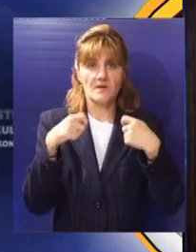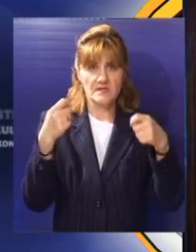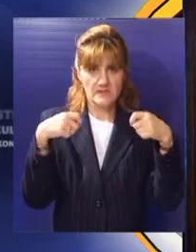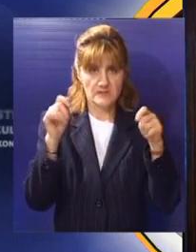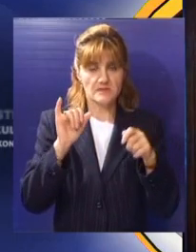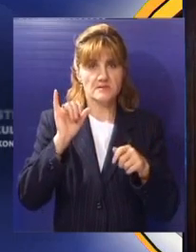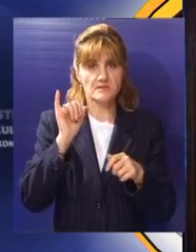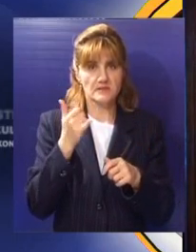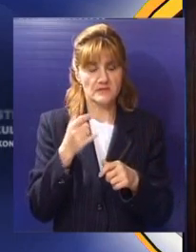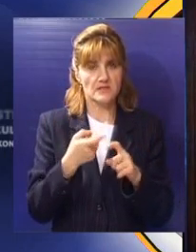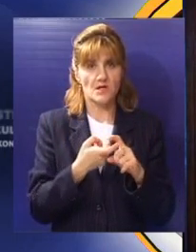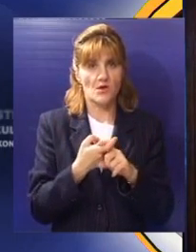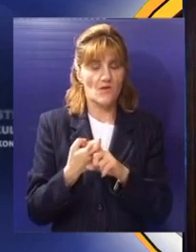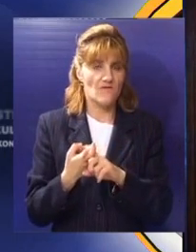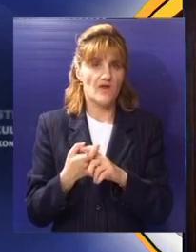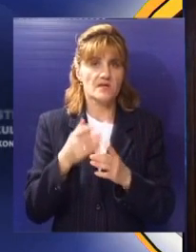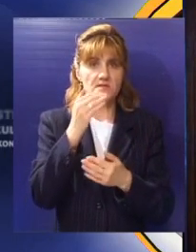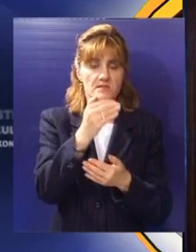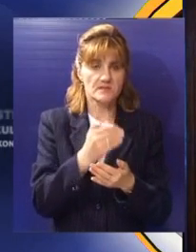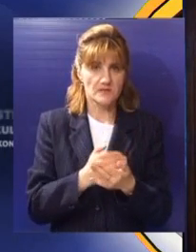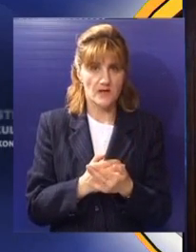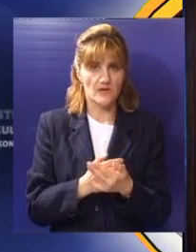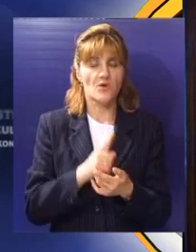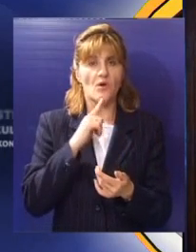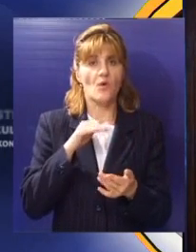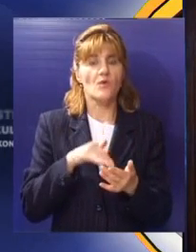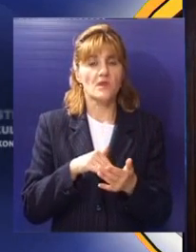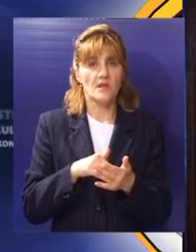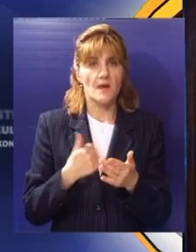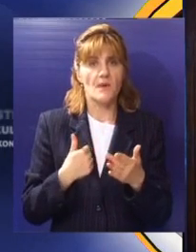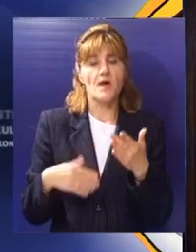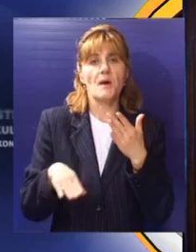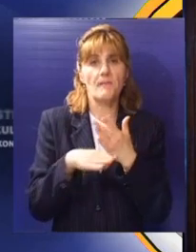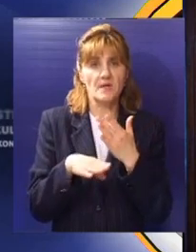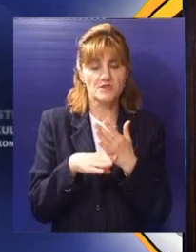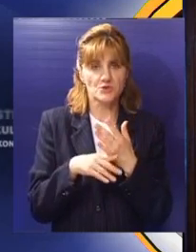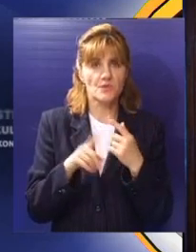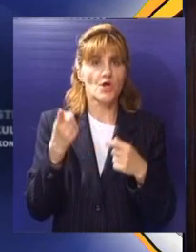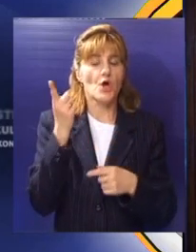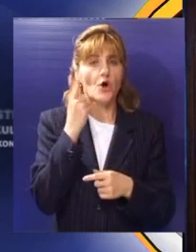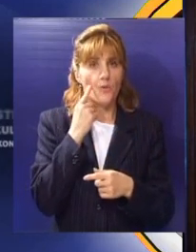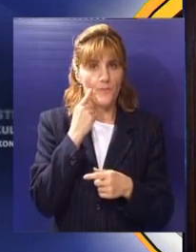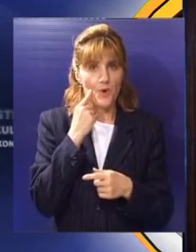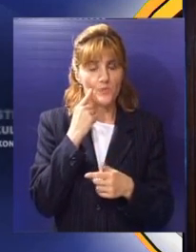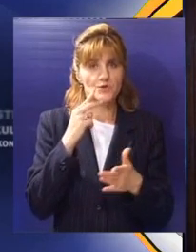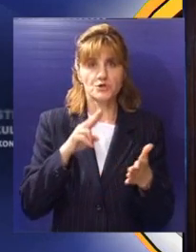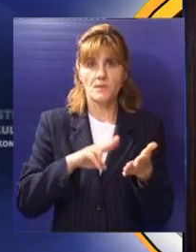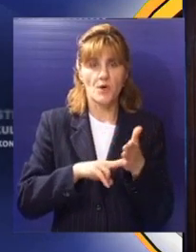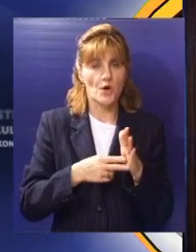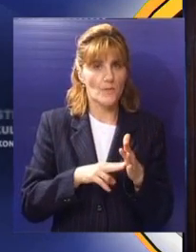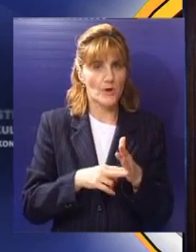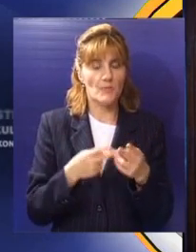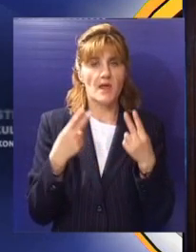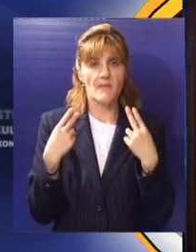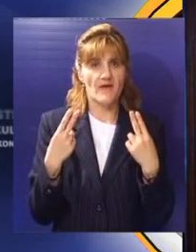izgraditi jeste i projekti IPA projekti, drugi projekti kojima možemo pristupiti i da na neki način pokušamo neke probleme